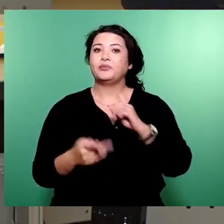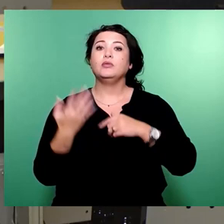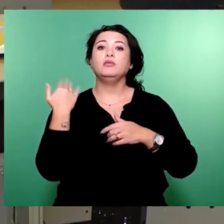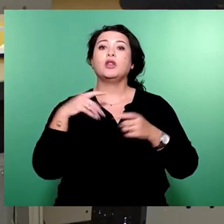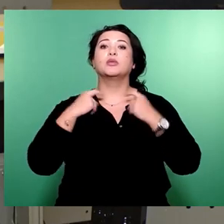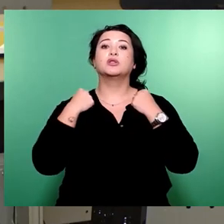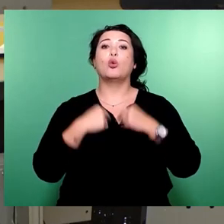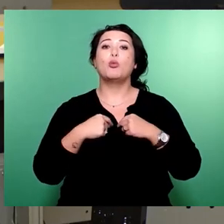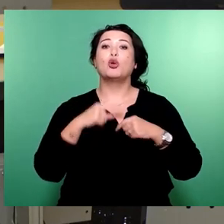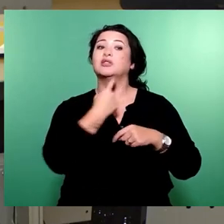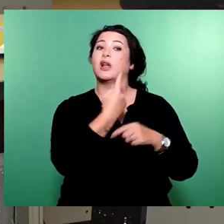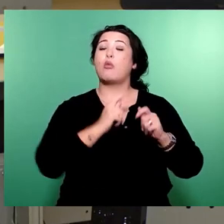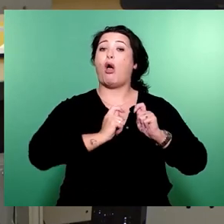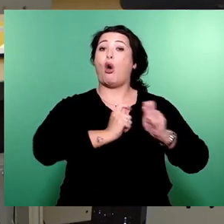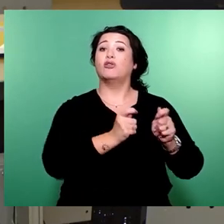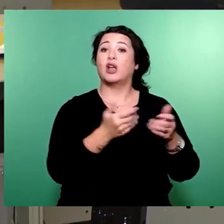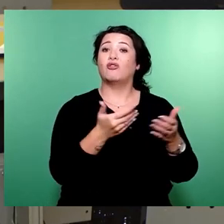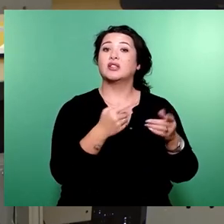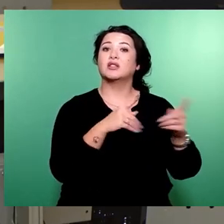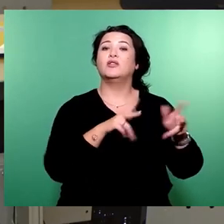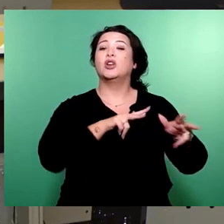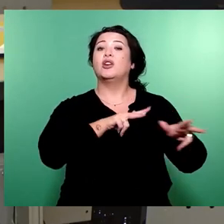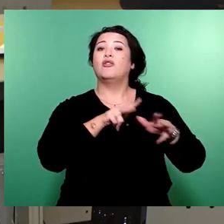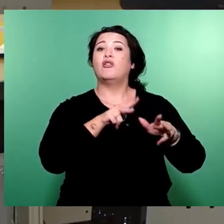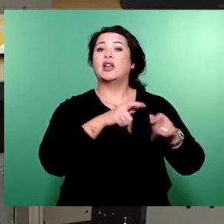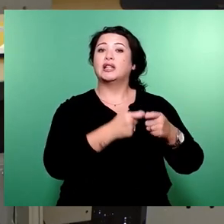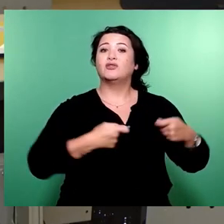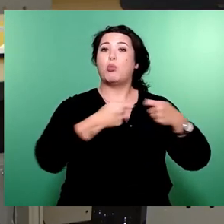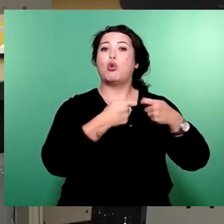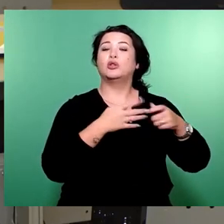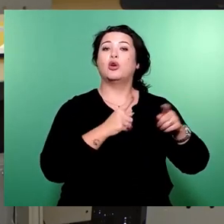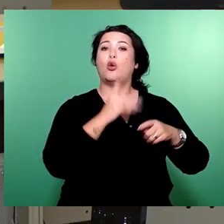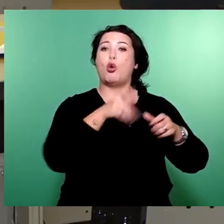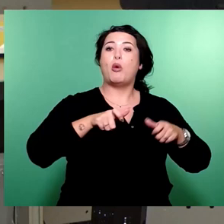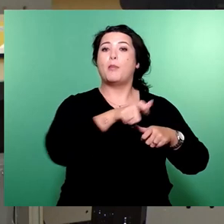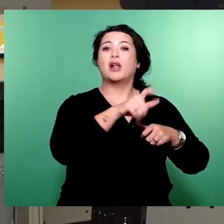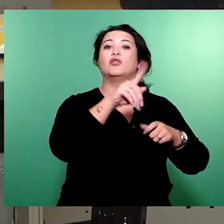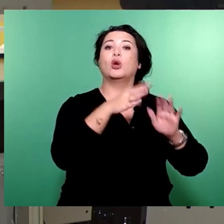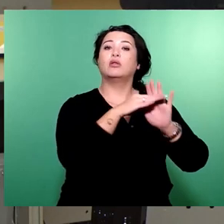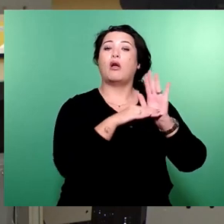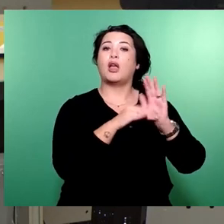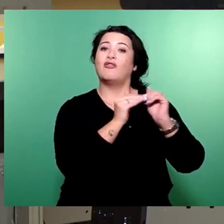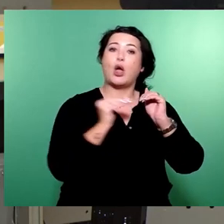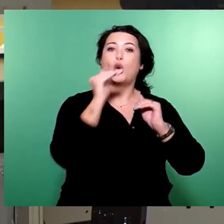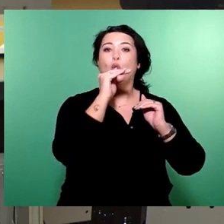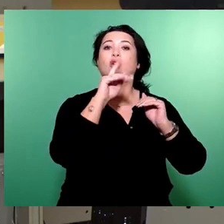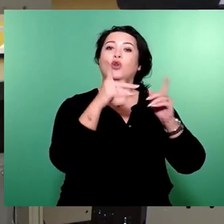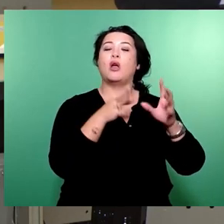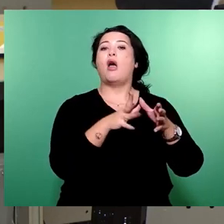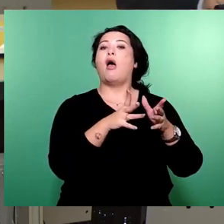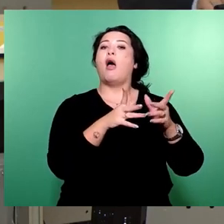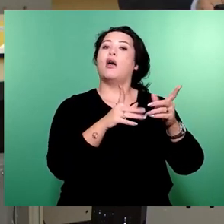wird beauftragt, sich im Verkehrsverbund Oberelbe für Tariferhöhungen zur angemessenen Finanzierung des